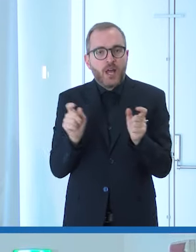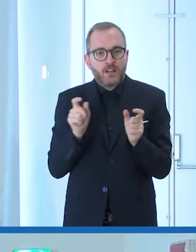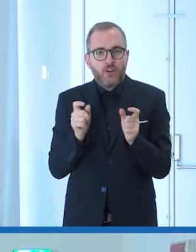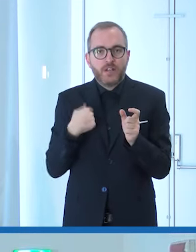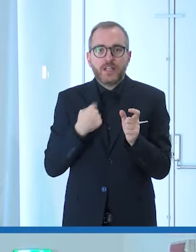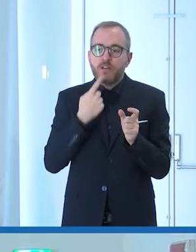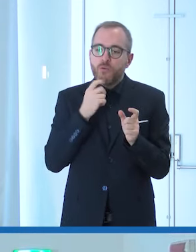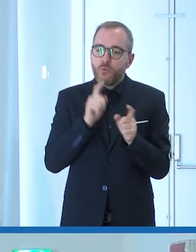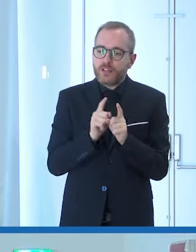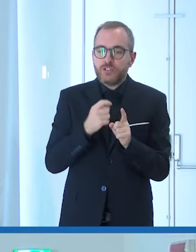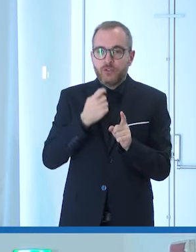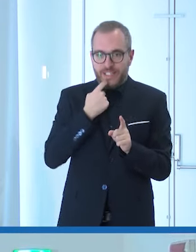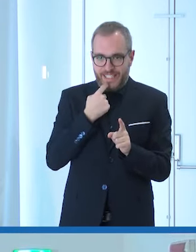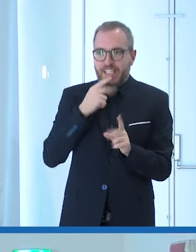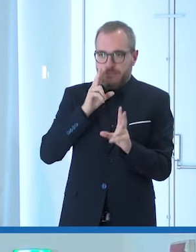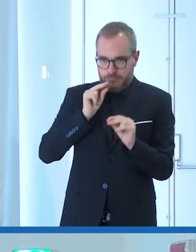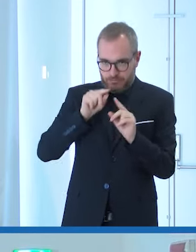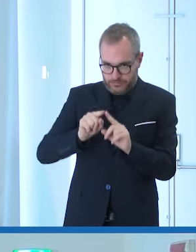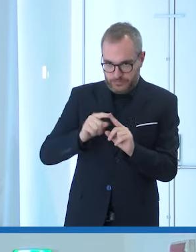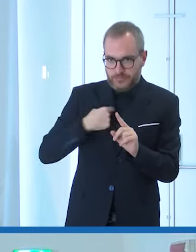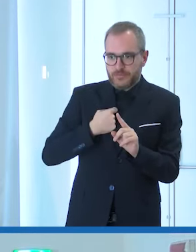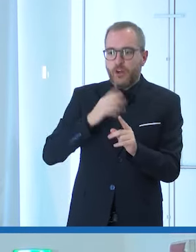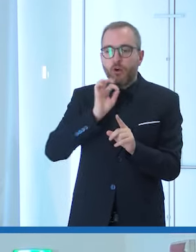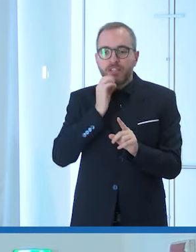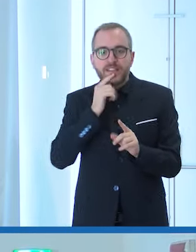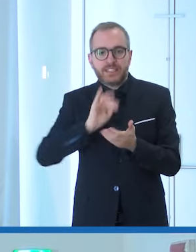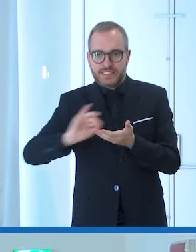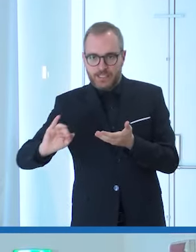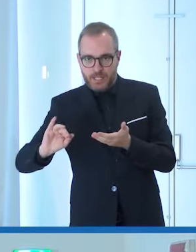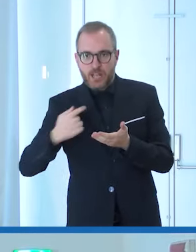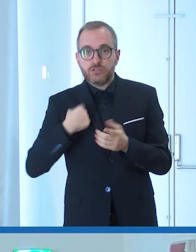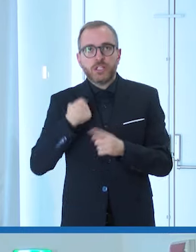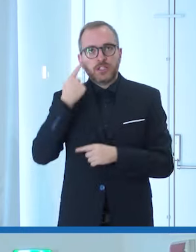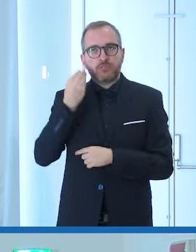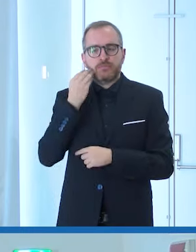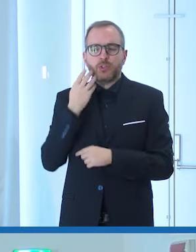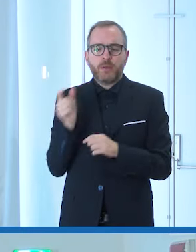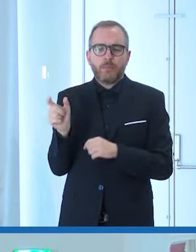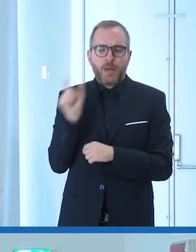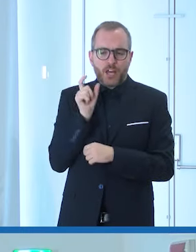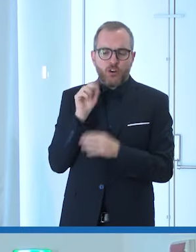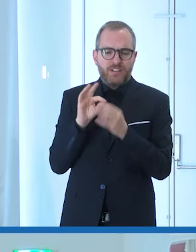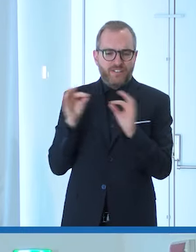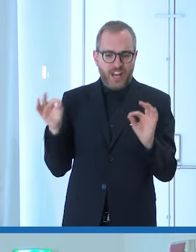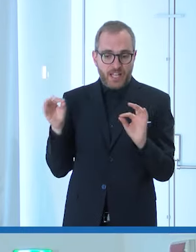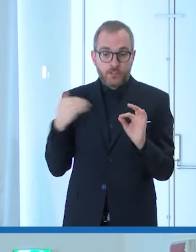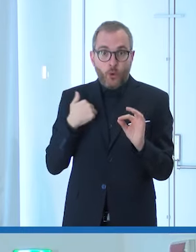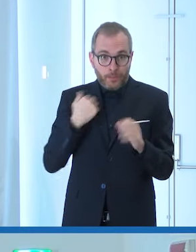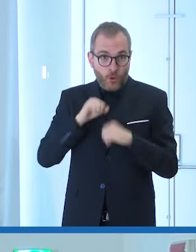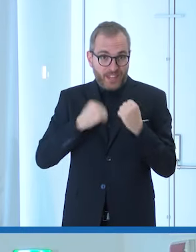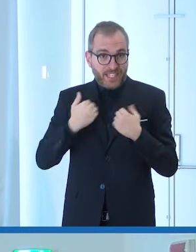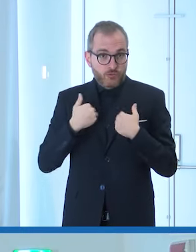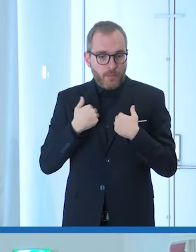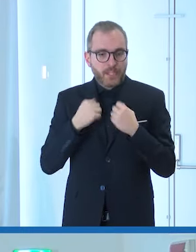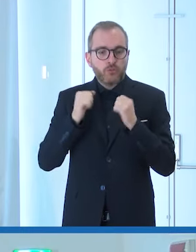discriminante e la discriminazione cioè se mi accorgo che qualcosa qualche parola qualche frase qualche mio modo di comportarmi